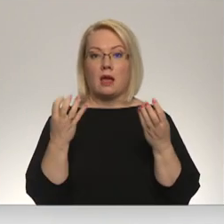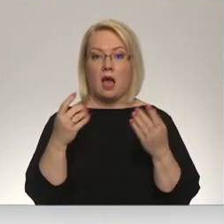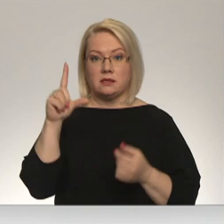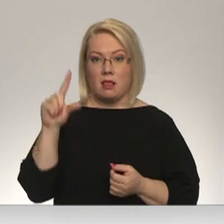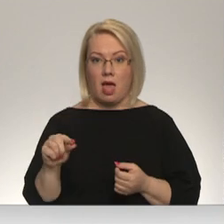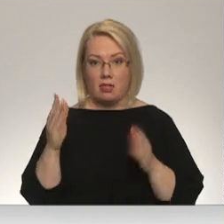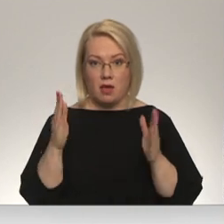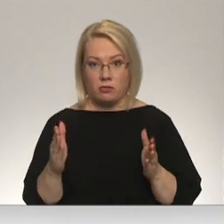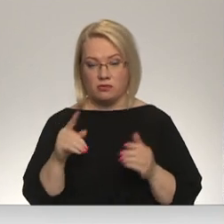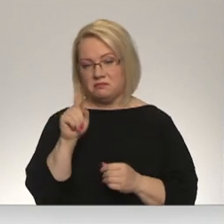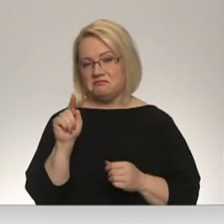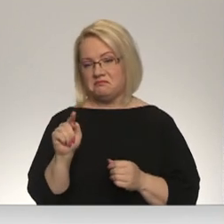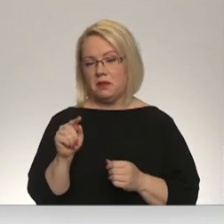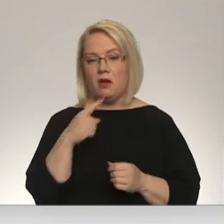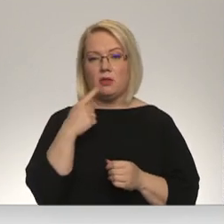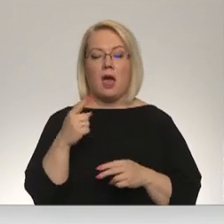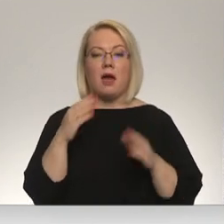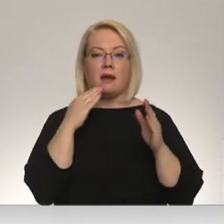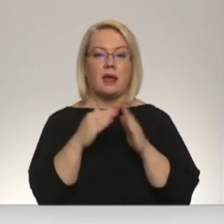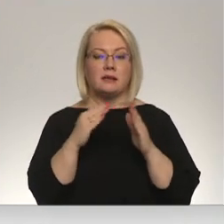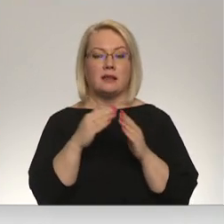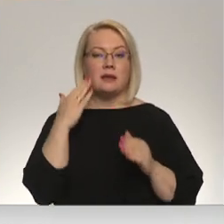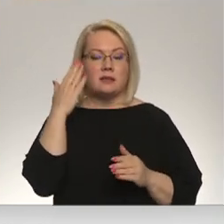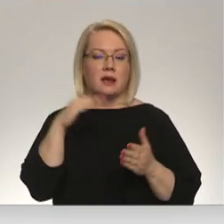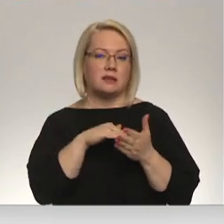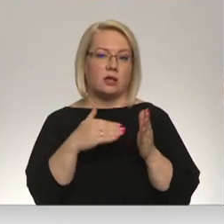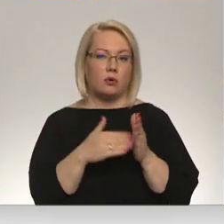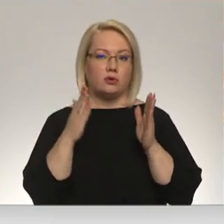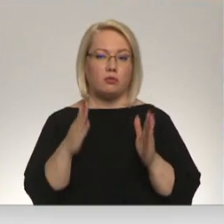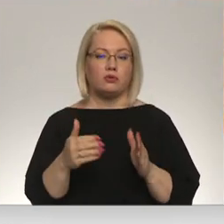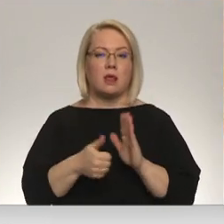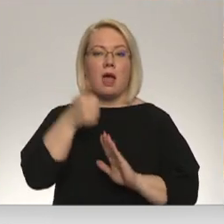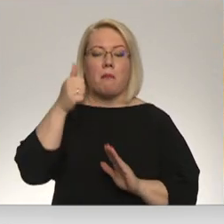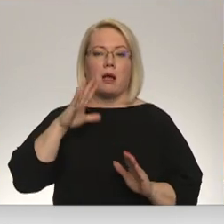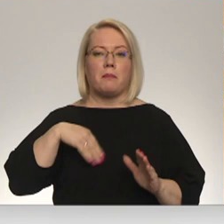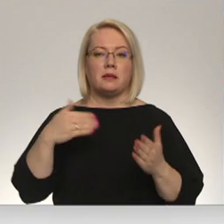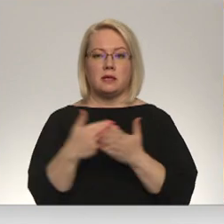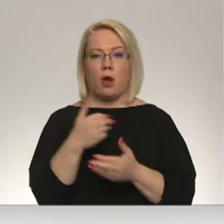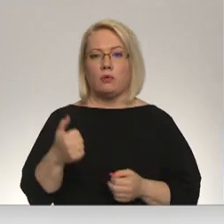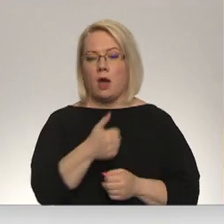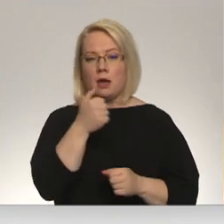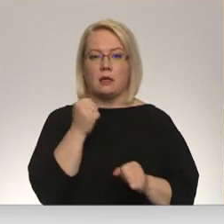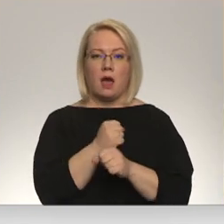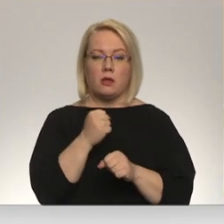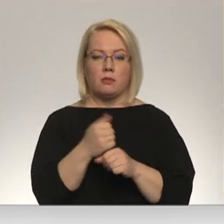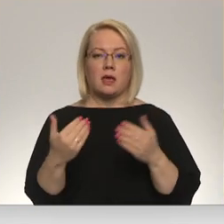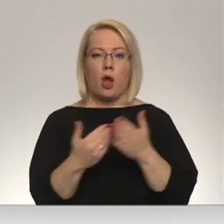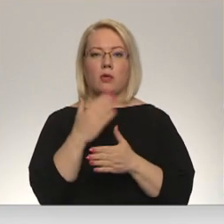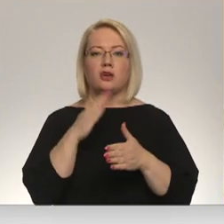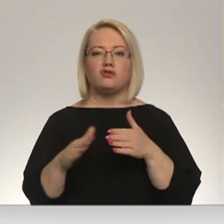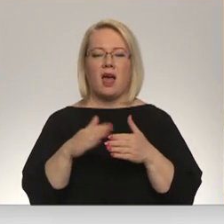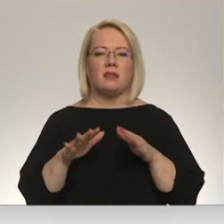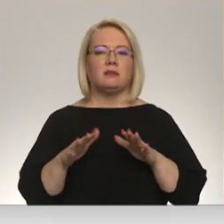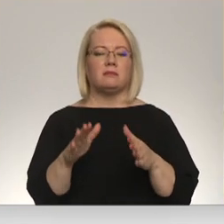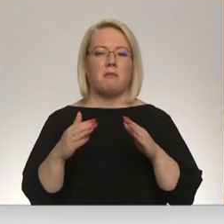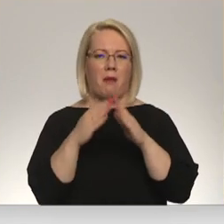letākā. Vienlaikus rēziknēts ir, ka situācija kļūs labāka pēc jaunā gada, kad darboties, jāsāk jaunēja šķeldas katlumāja,